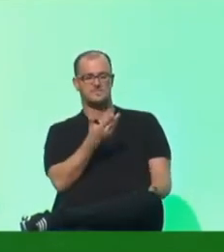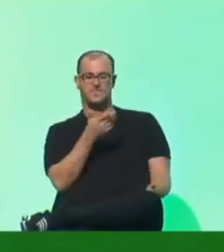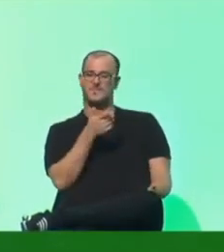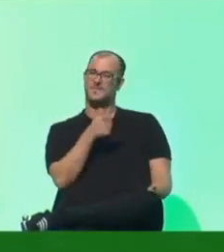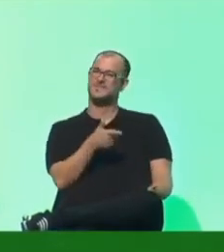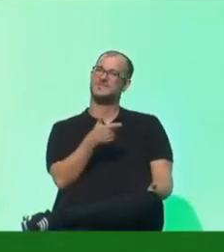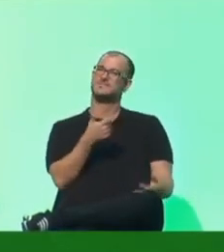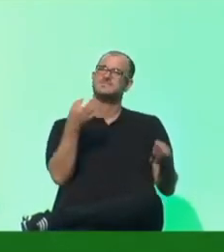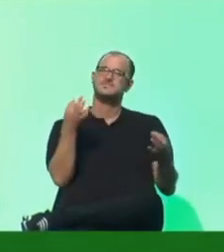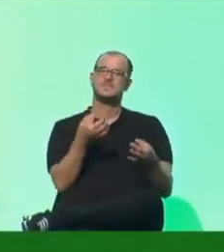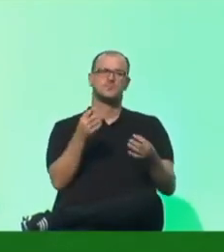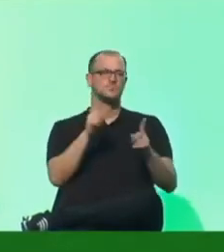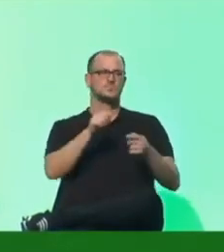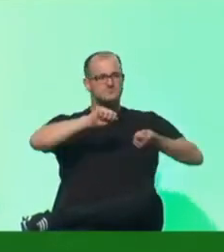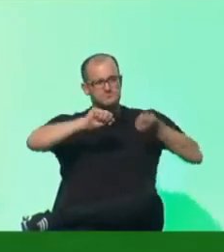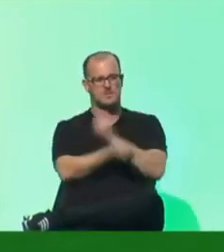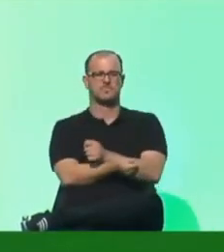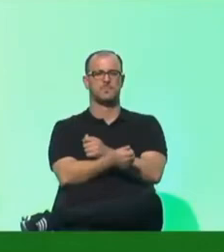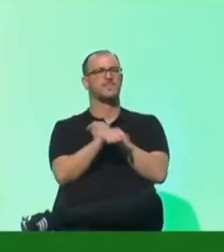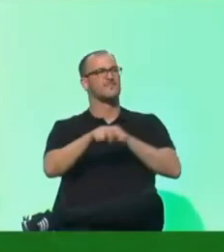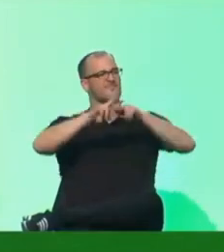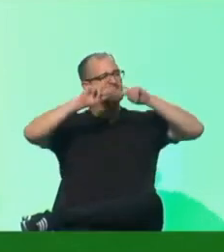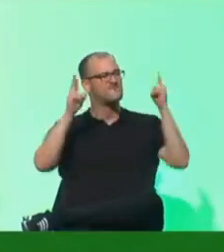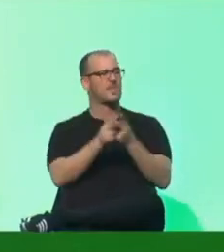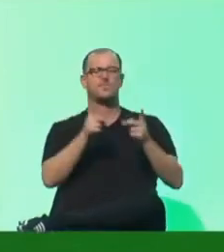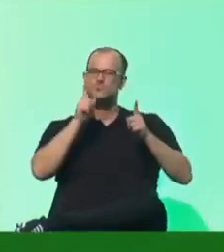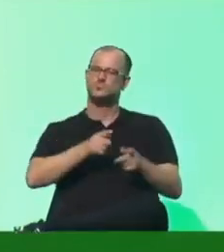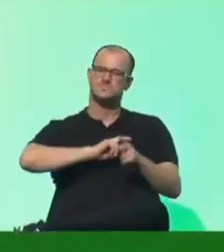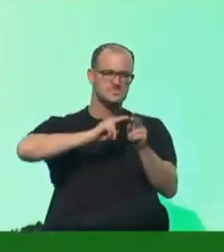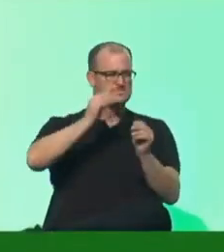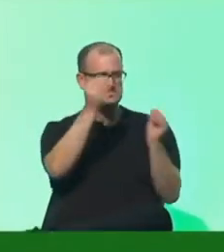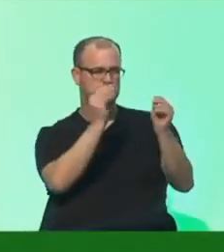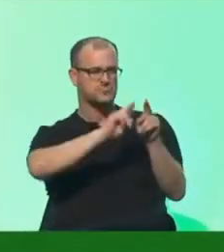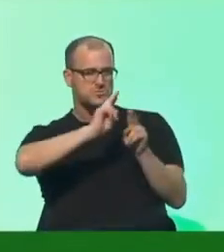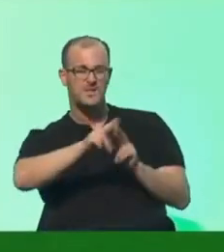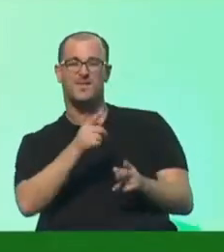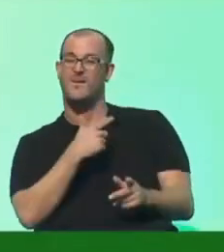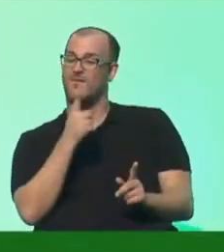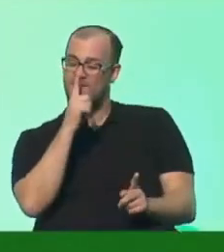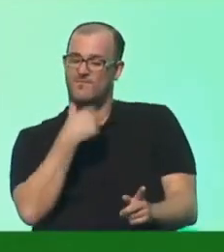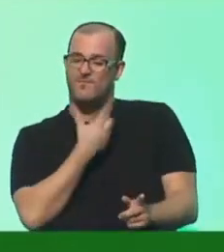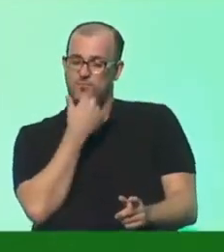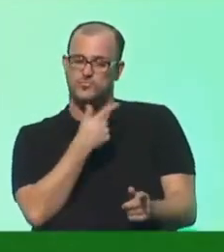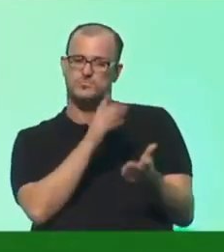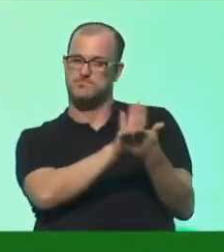sich die Dinge ändern müssen, dass wir diese Welt gestalten müssen, wenn wir wollen, dass sie bewahrt wird.